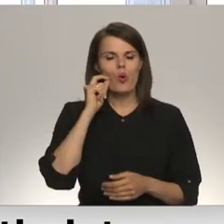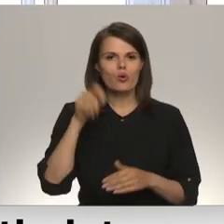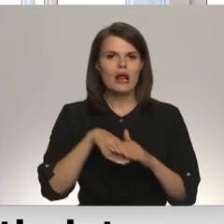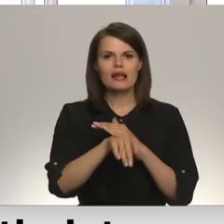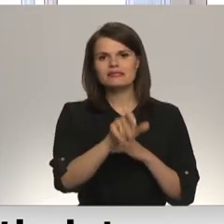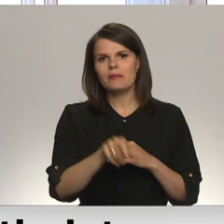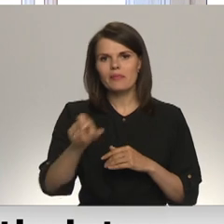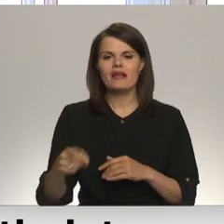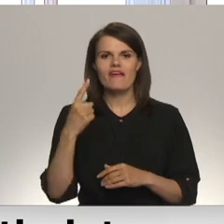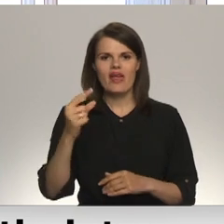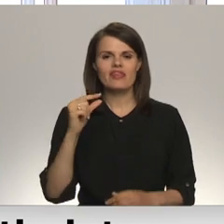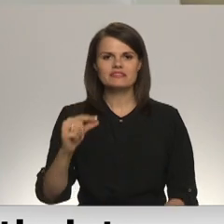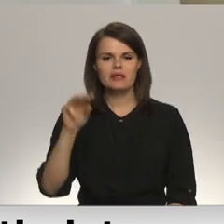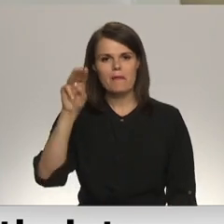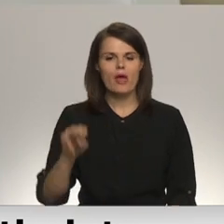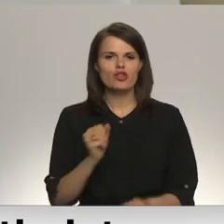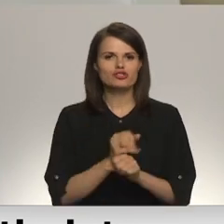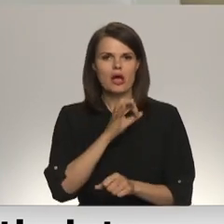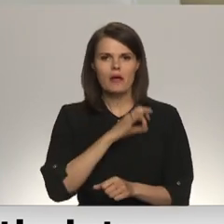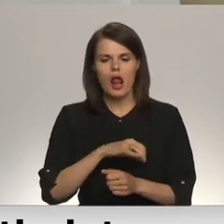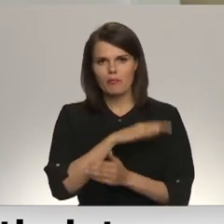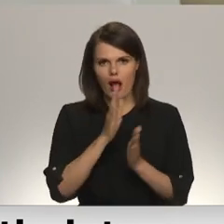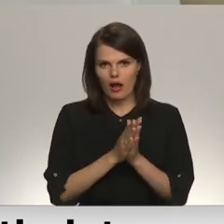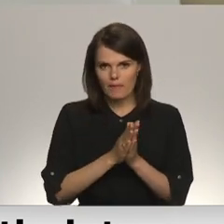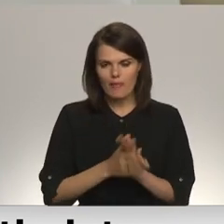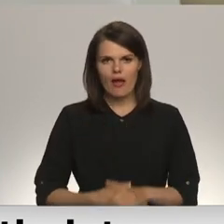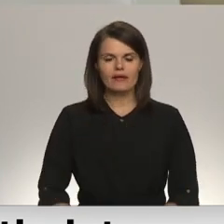bēgļiem vienas minimālās mēneša darba algas apmērā.